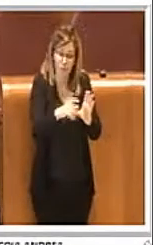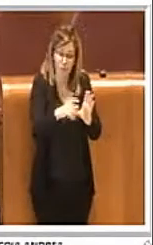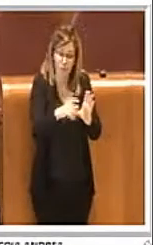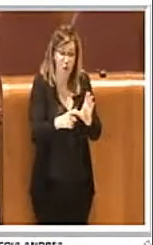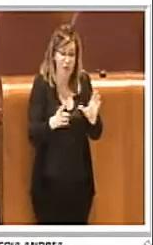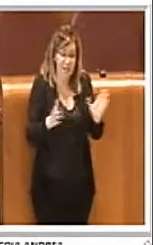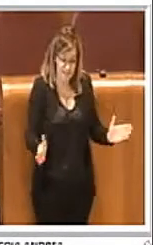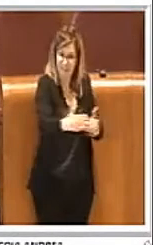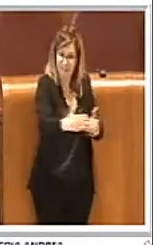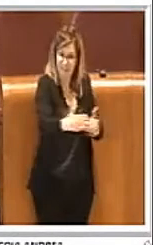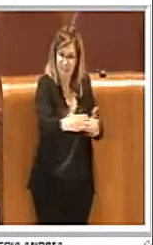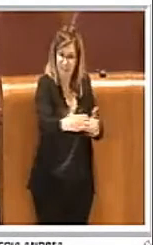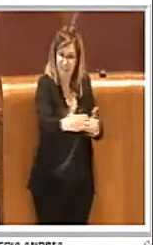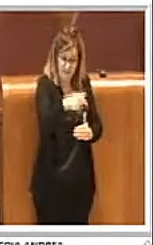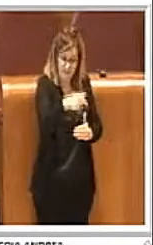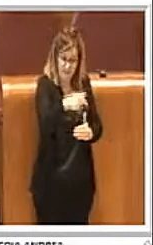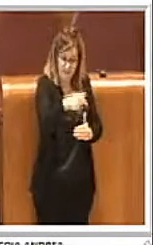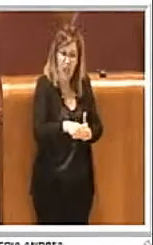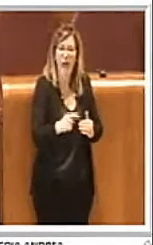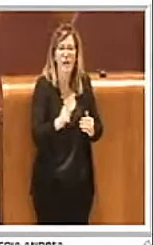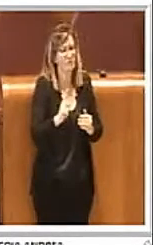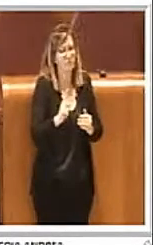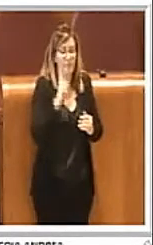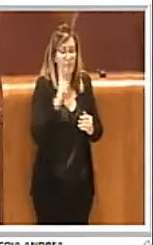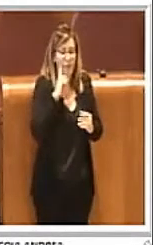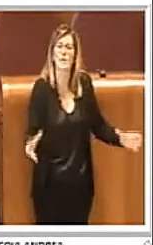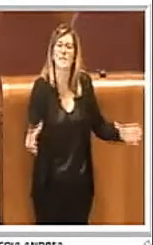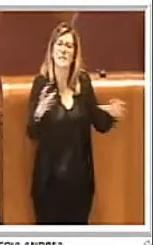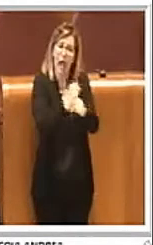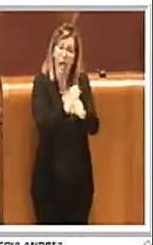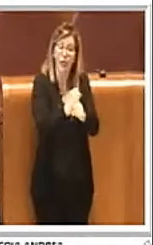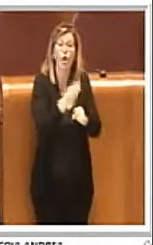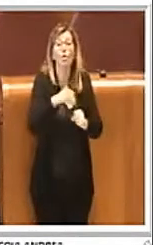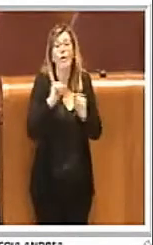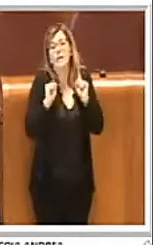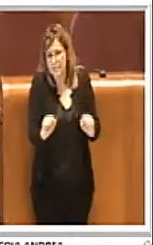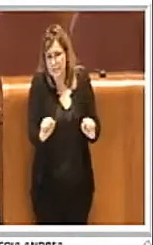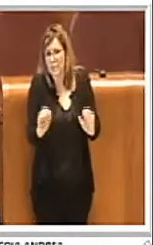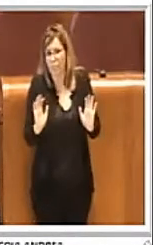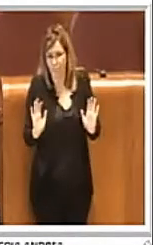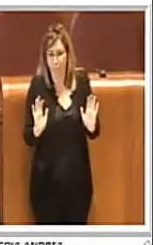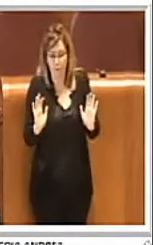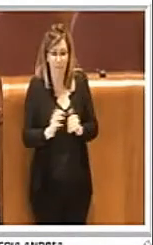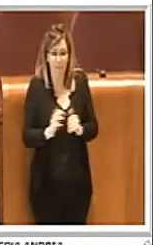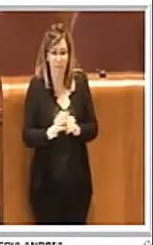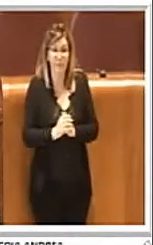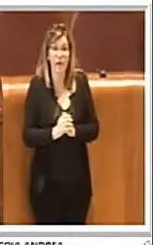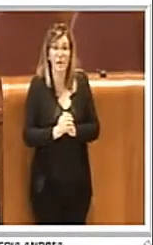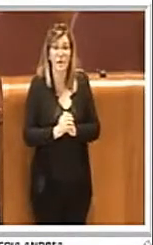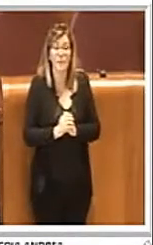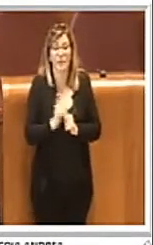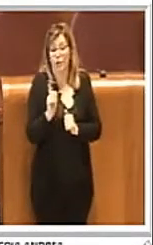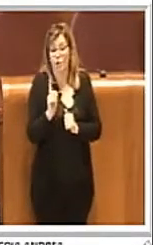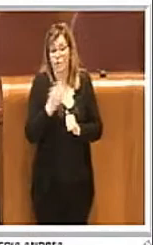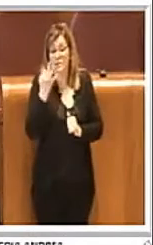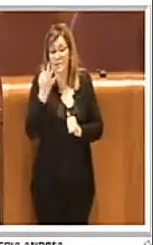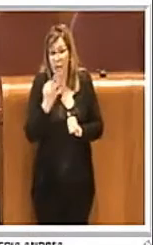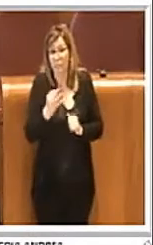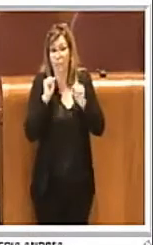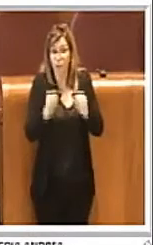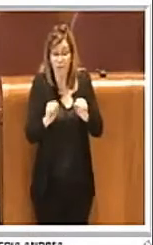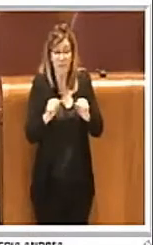naturalmente ove possibile perché non sempre è possibile utilizzare tutti i